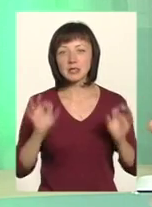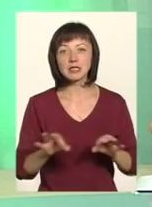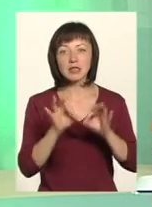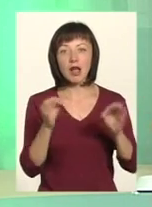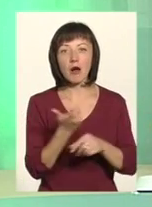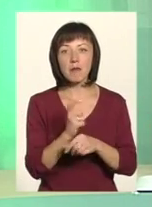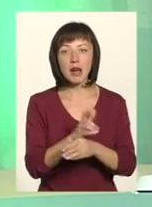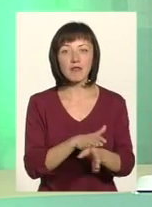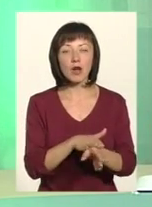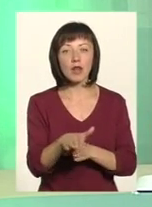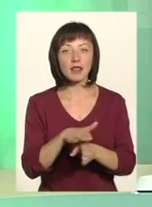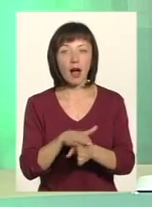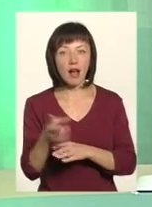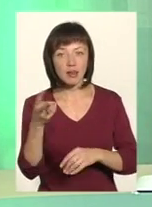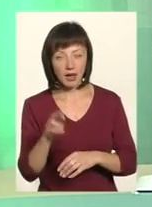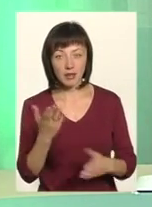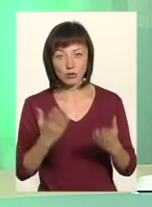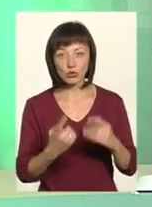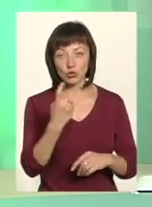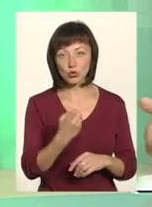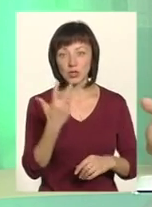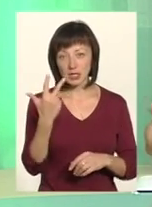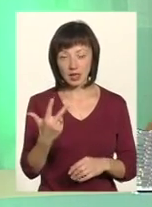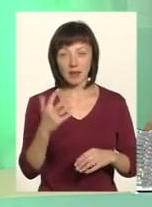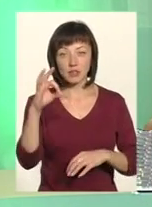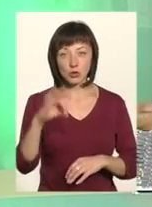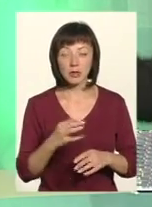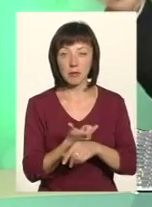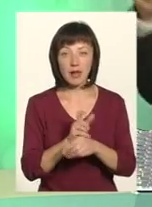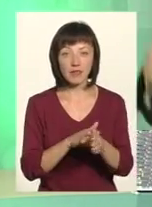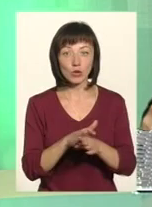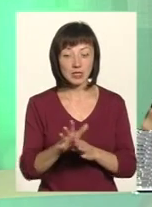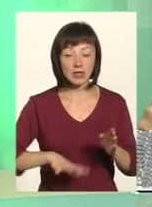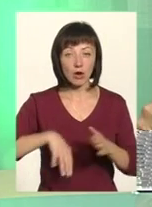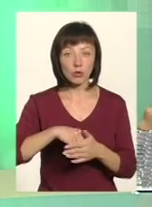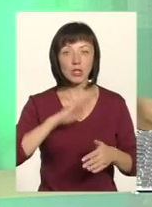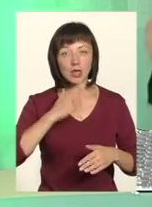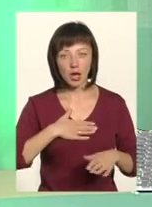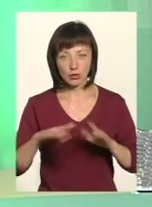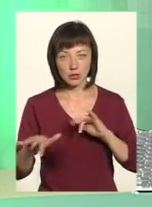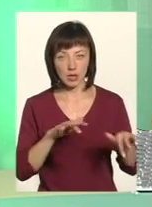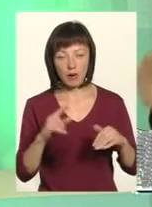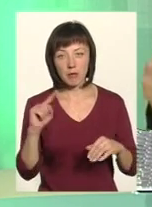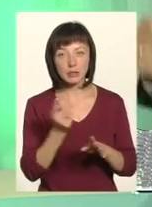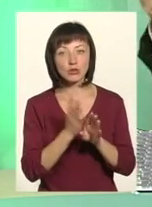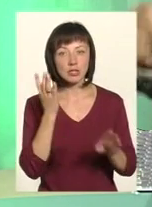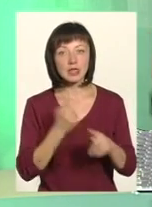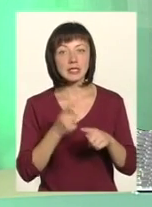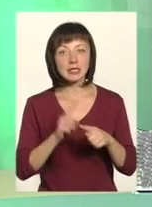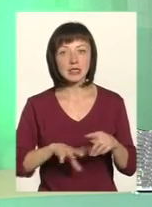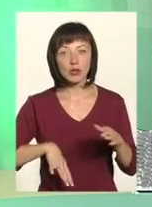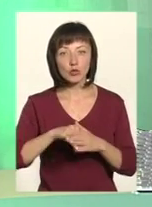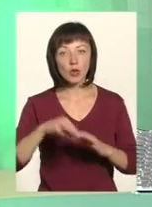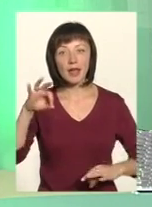перевиконання. Якщо ми маємо 103% перевиконання, то це за рахунок нашої діяльності. Але, в першу чергу, це за рахунок